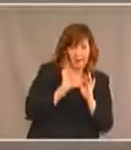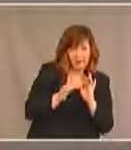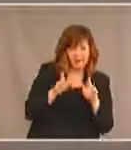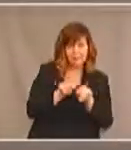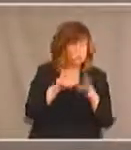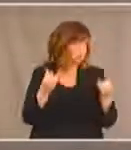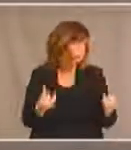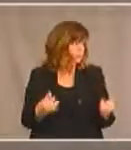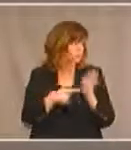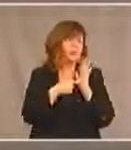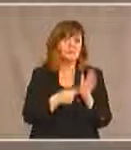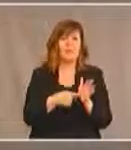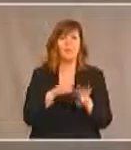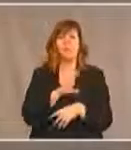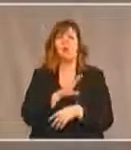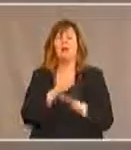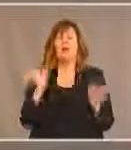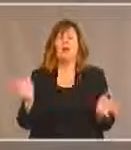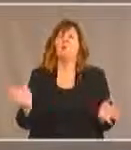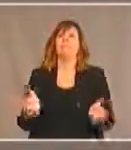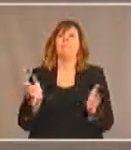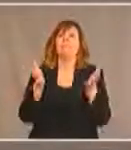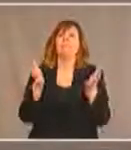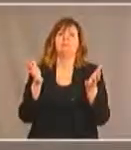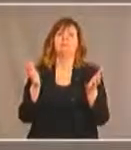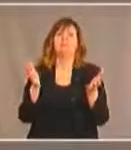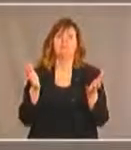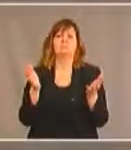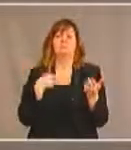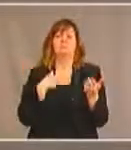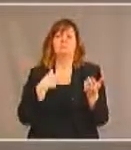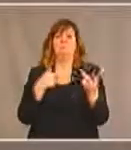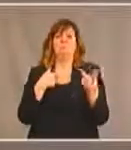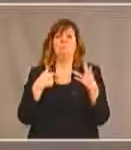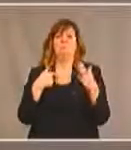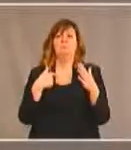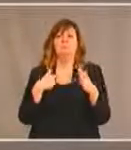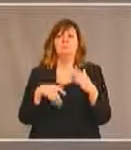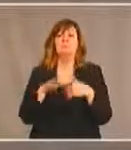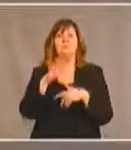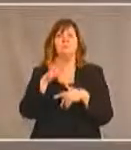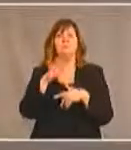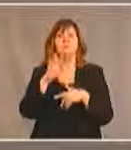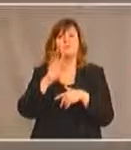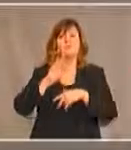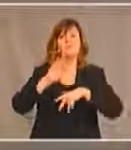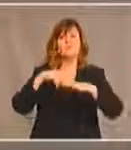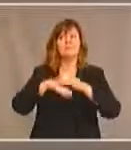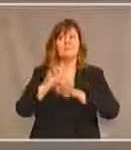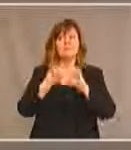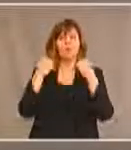comme aujourd'hui lorsque nous incluons cette dimension politiquement dans nos